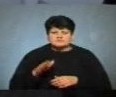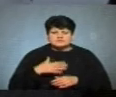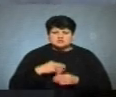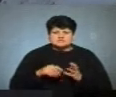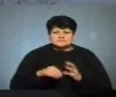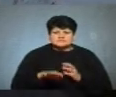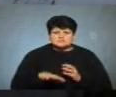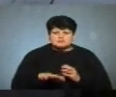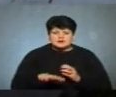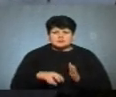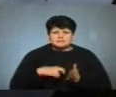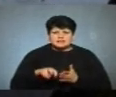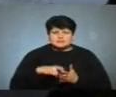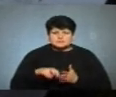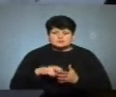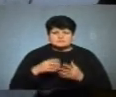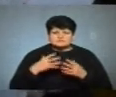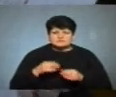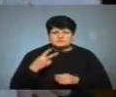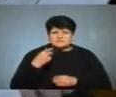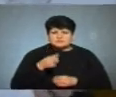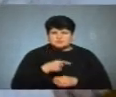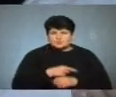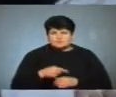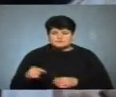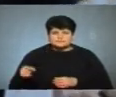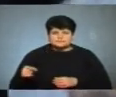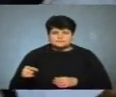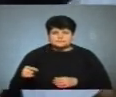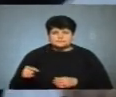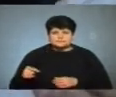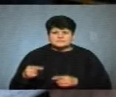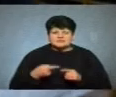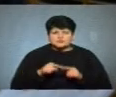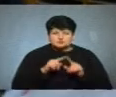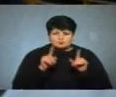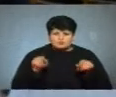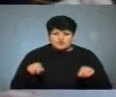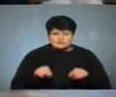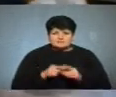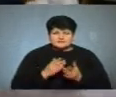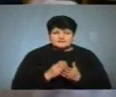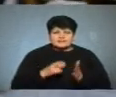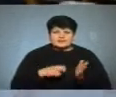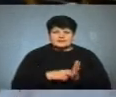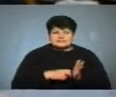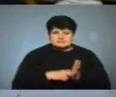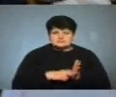Ми з ним телесуємося вже протягом 20 років. Ось на цьому аркуші розміщений лист,